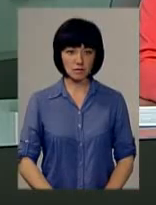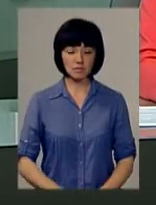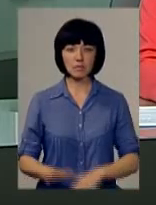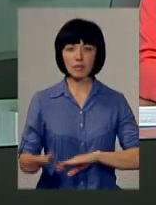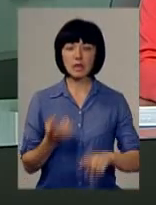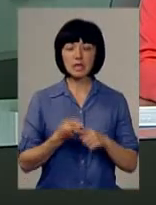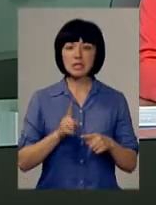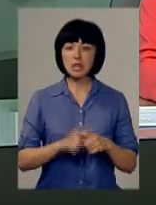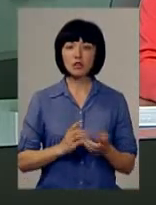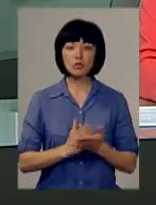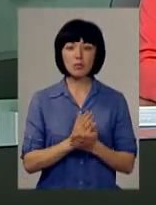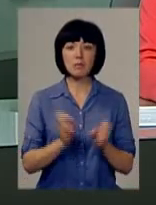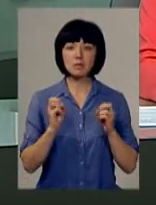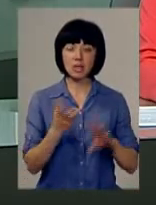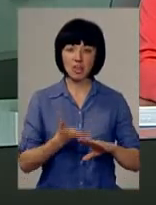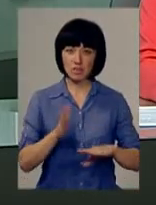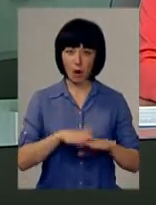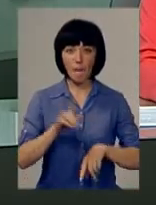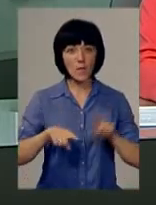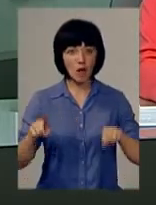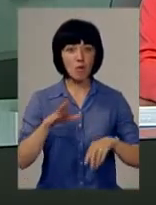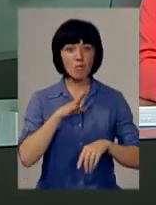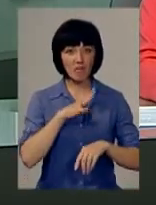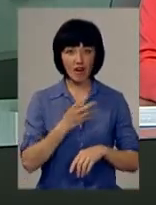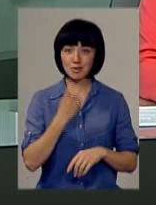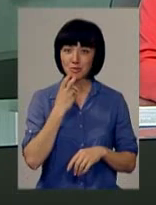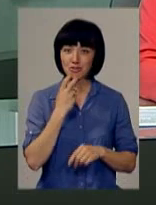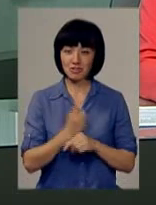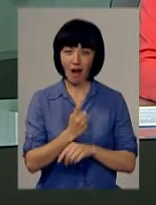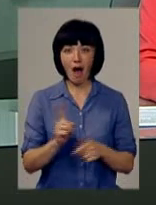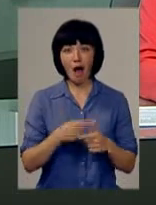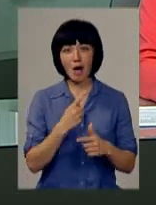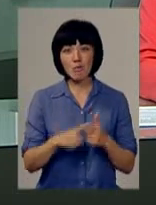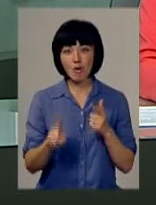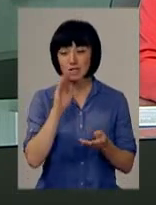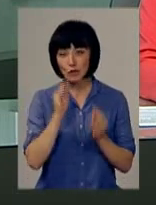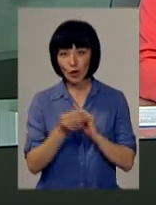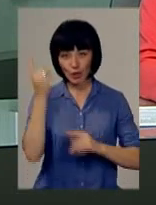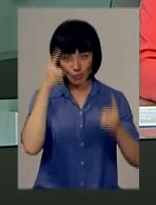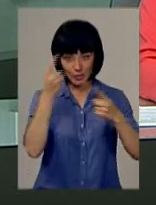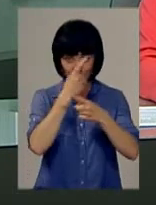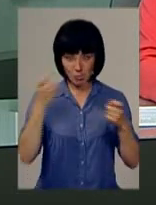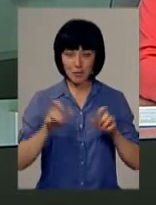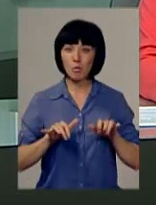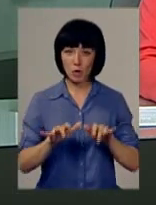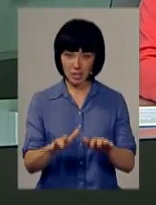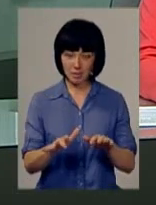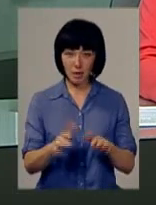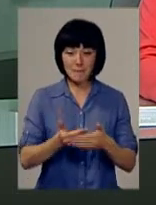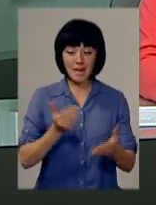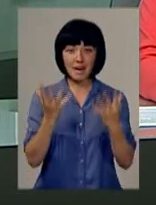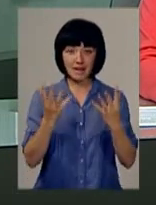Ця служба небезпечна і важка, а подекуди буває і смішна. Або за лаштунками творчого інформаційного процесу.